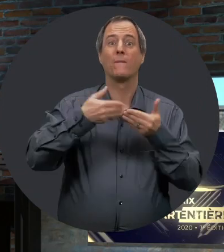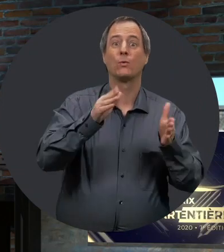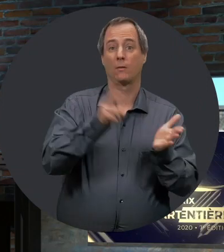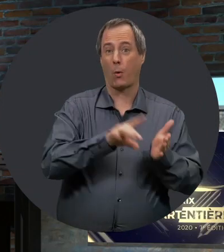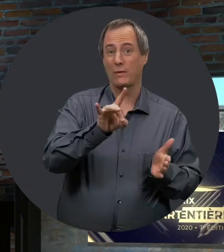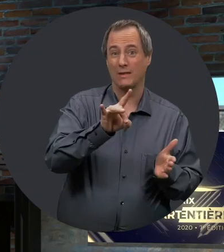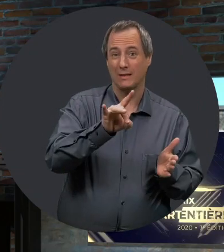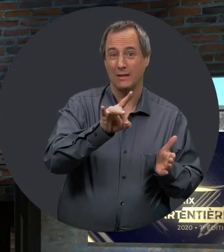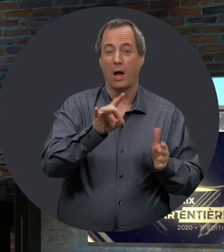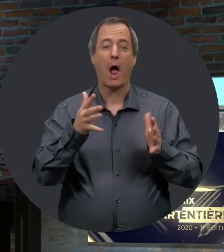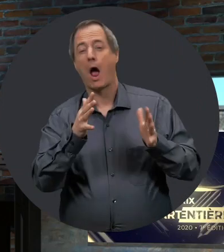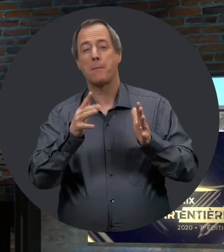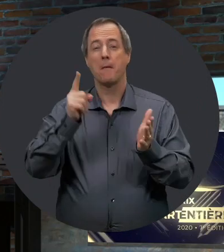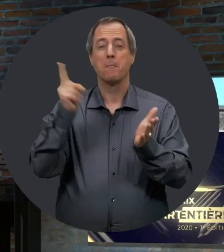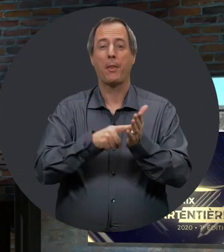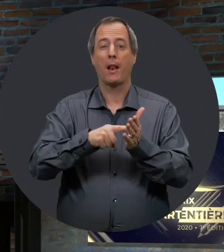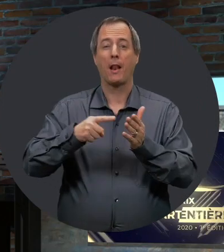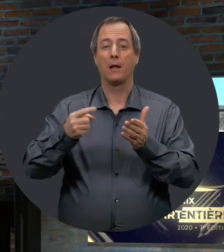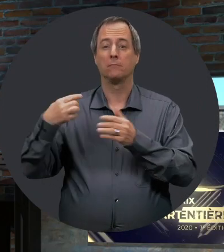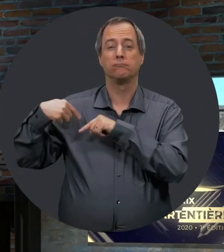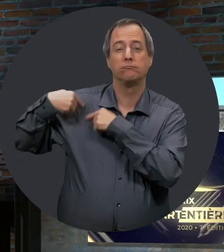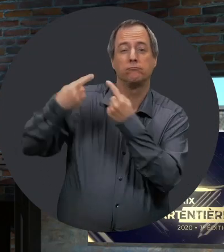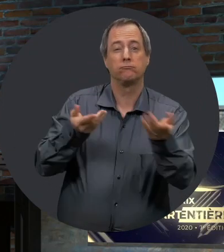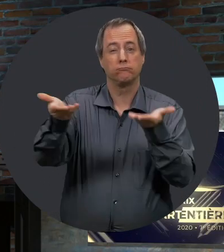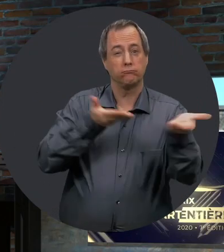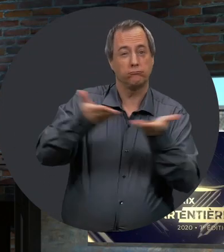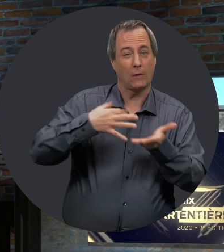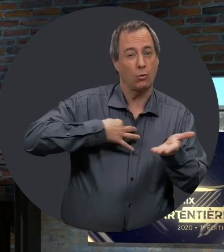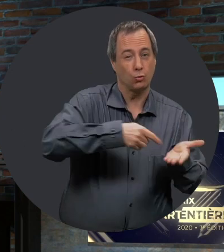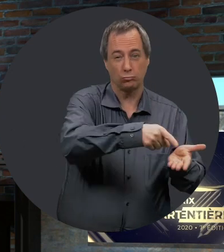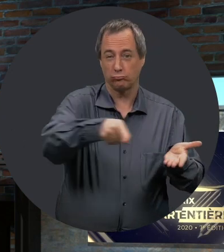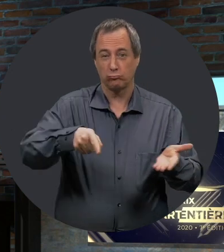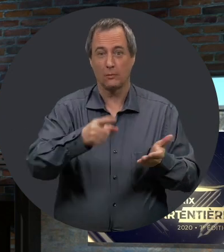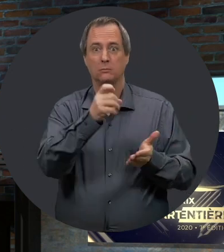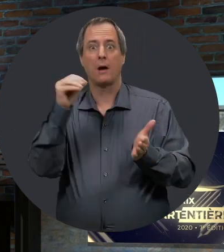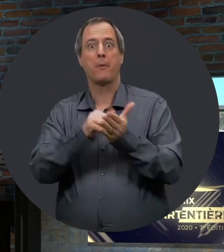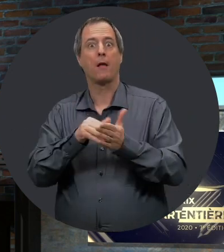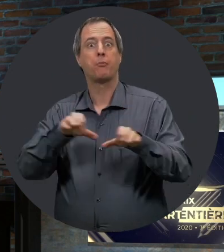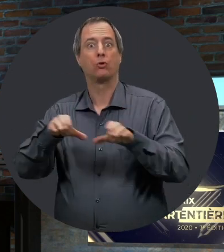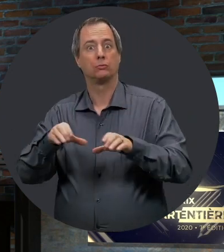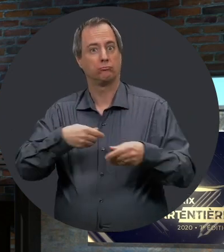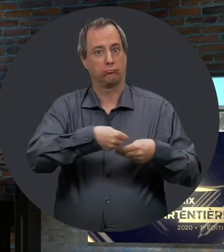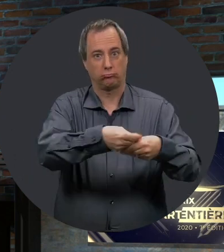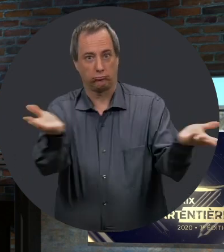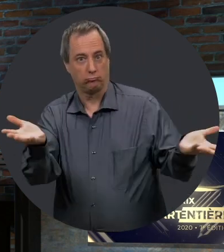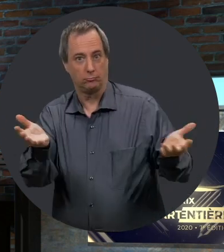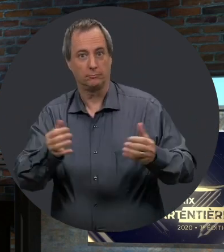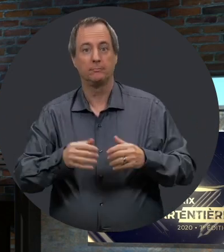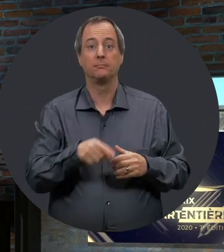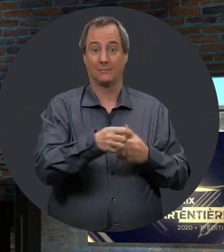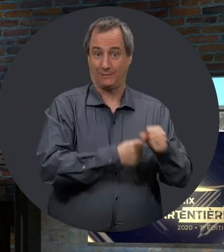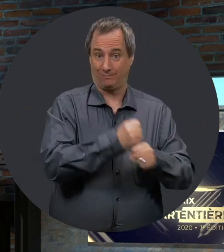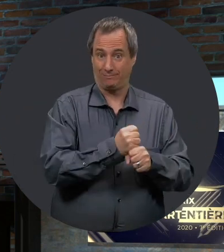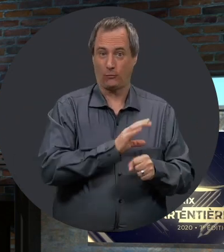édition. Depuis la première édition, en 2008, on a eu près de 1000 candidatures. On a octroyé plus de 150 000 $ en bourse.